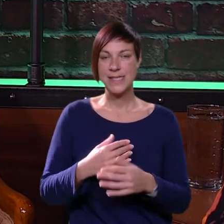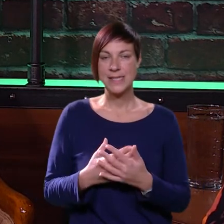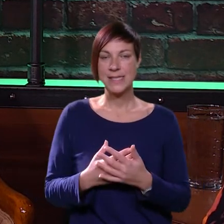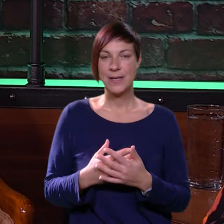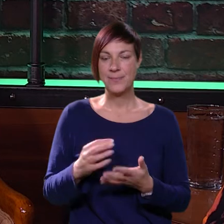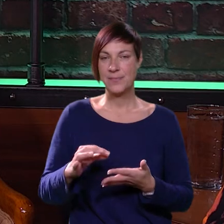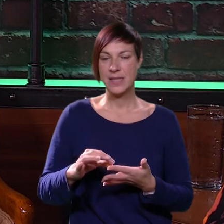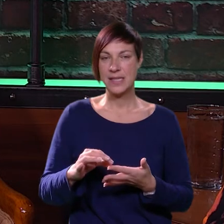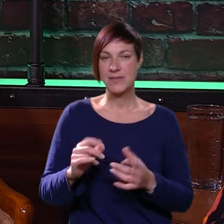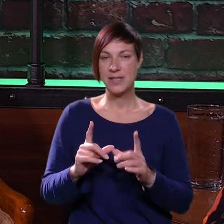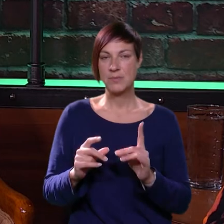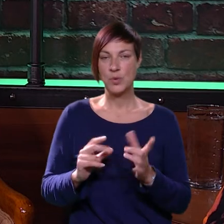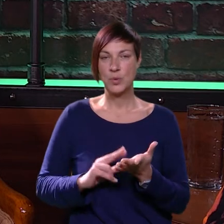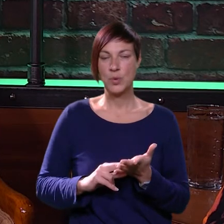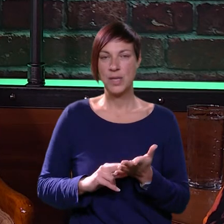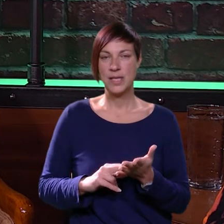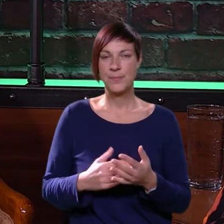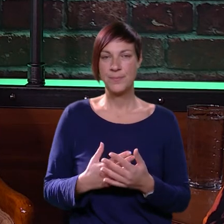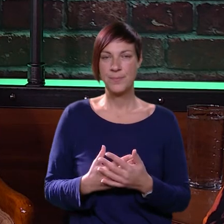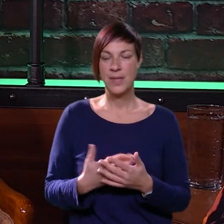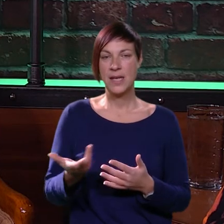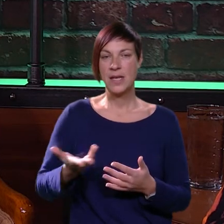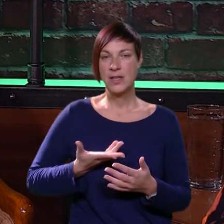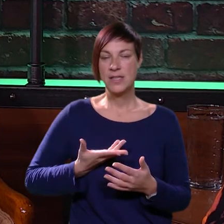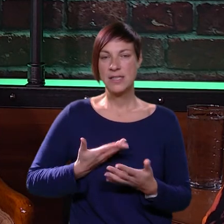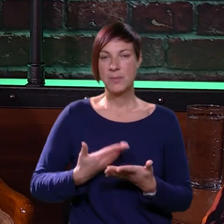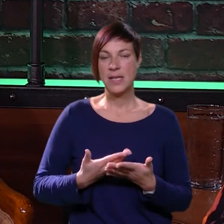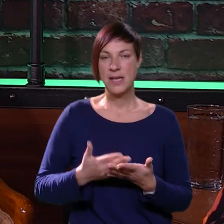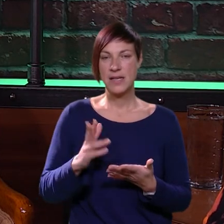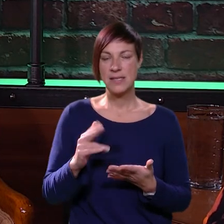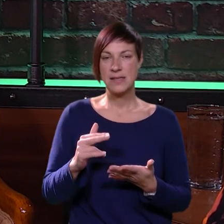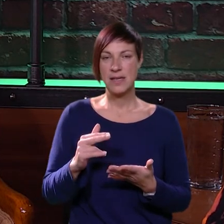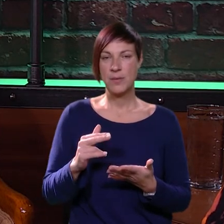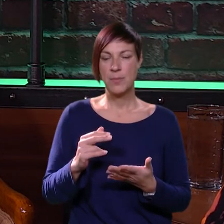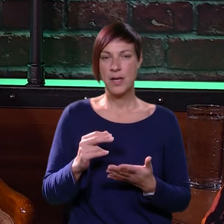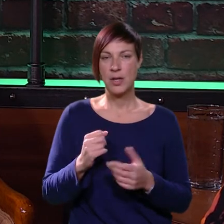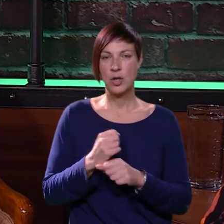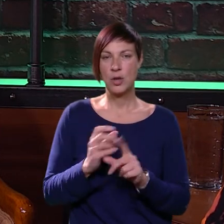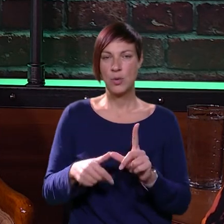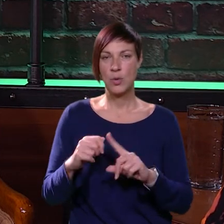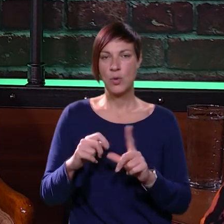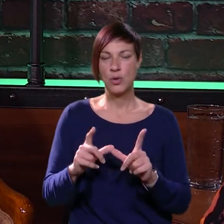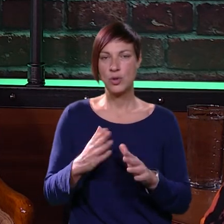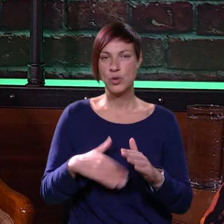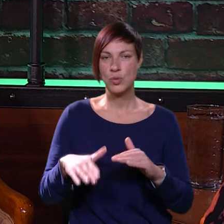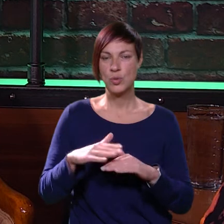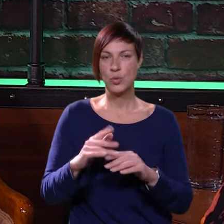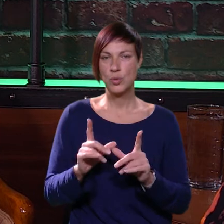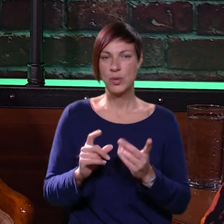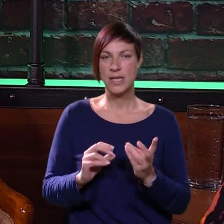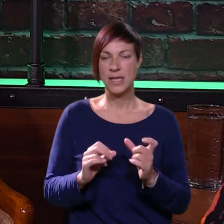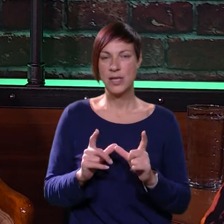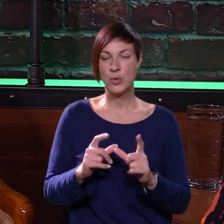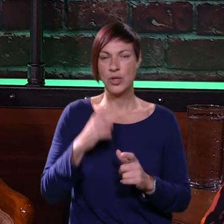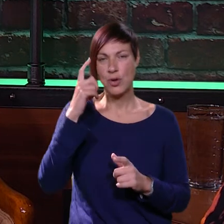izvadili smo urin i onda sam dobila nalaz da ima glukozu veliku u urinu